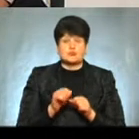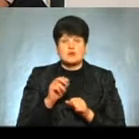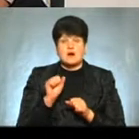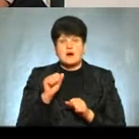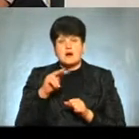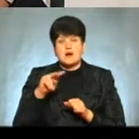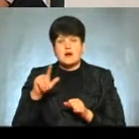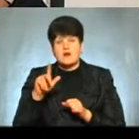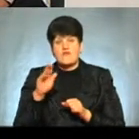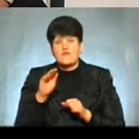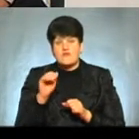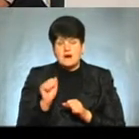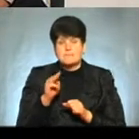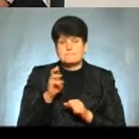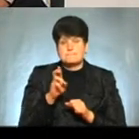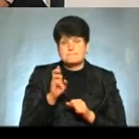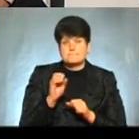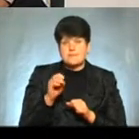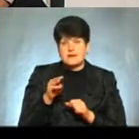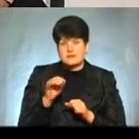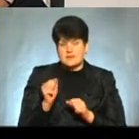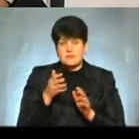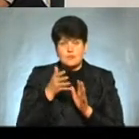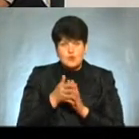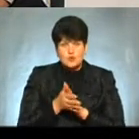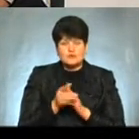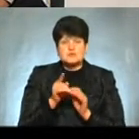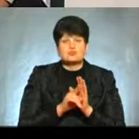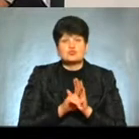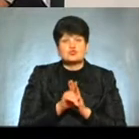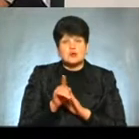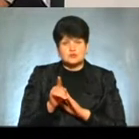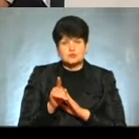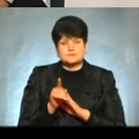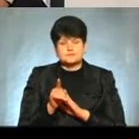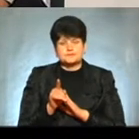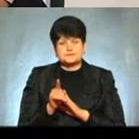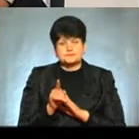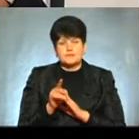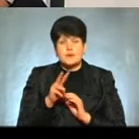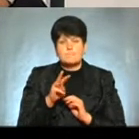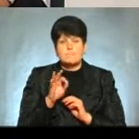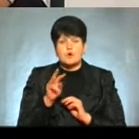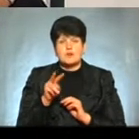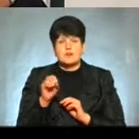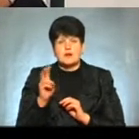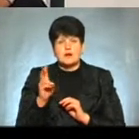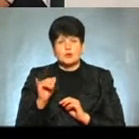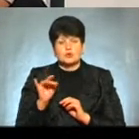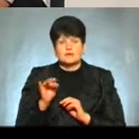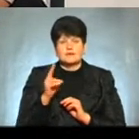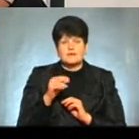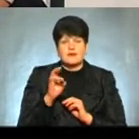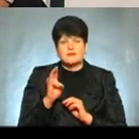гамма-рентгенівські промені Будь-які радіаційні промені, вони спочатку ушкоджують молекули Тобто, це молекули